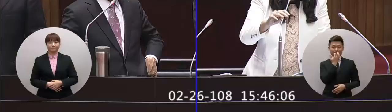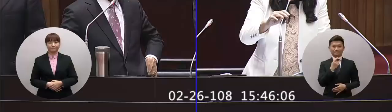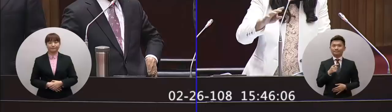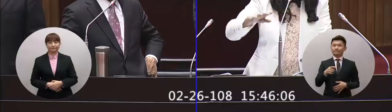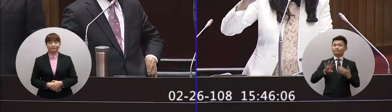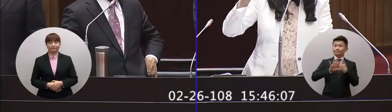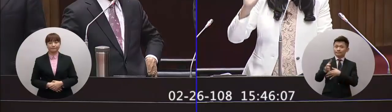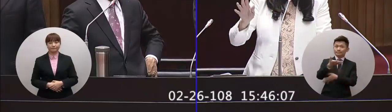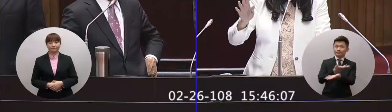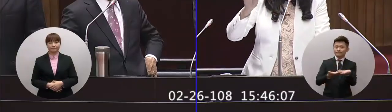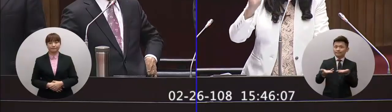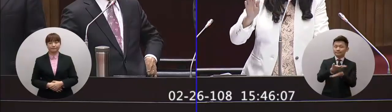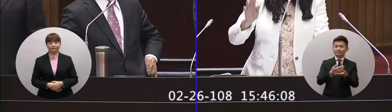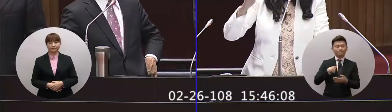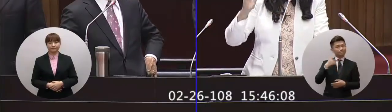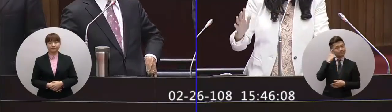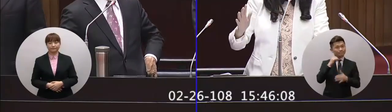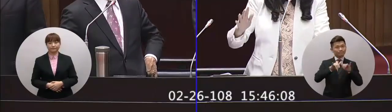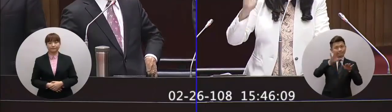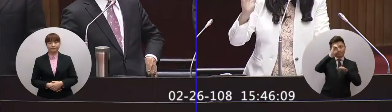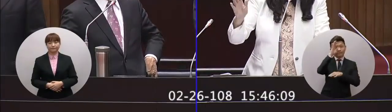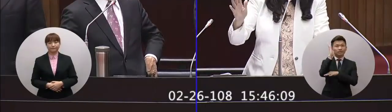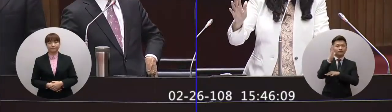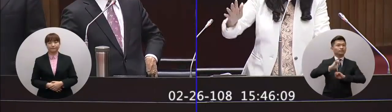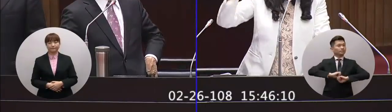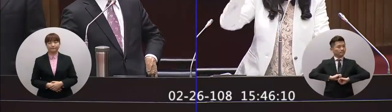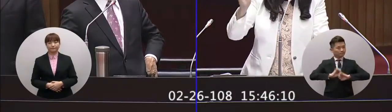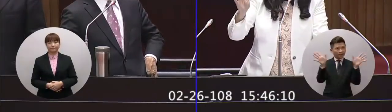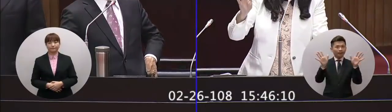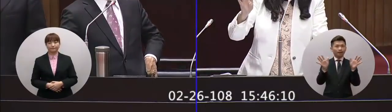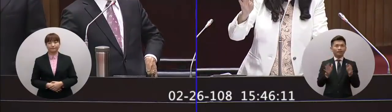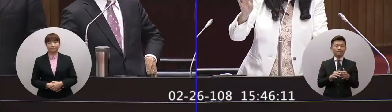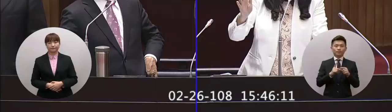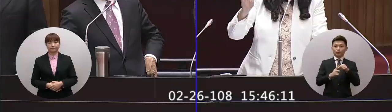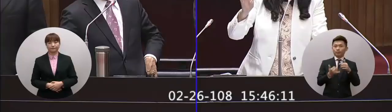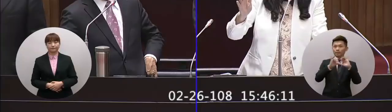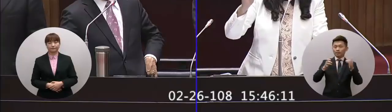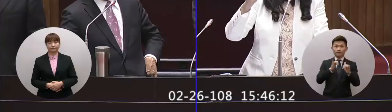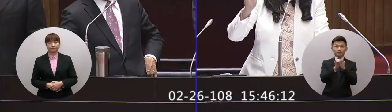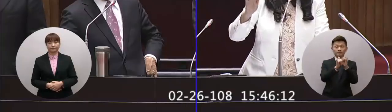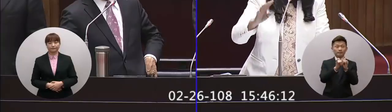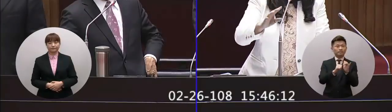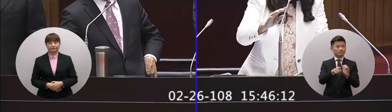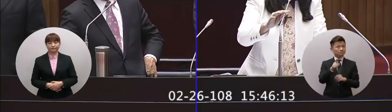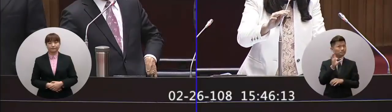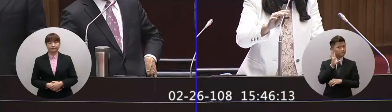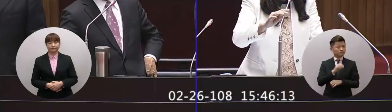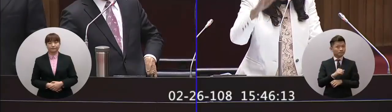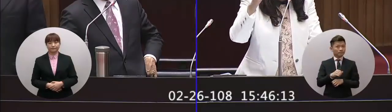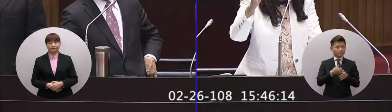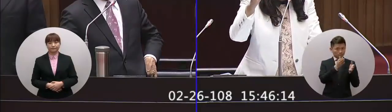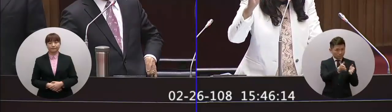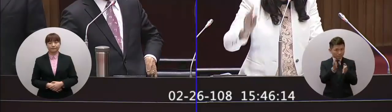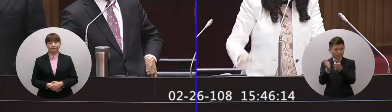來說我們的外交我相信民進黨政府一直告訴我們全國的老百姓所有的中華民國國民都說我們盡全力在各